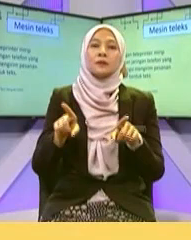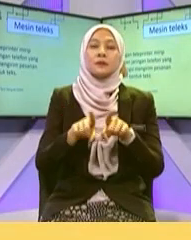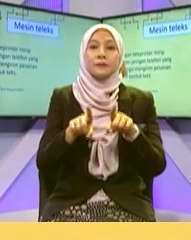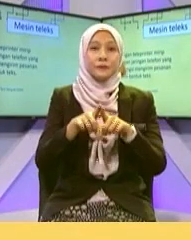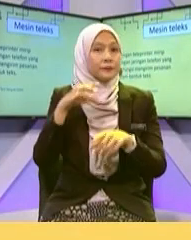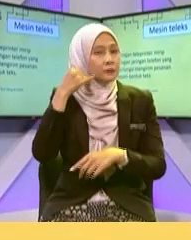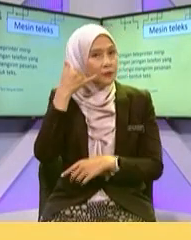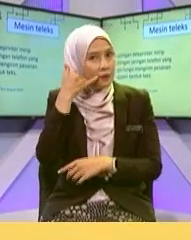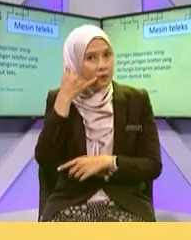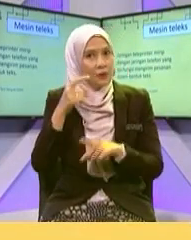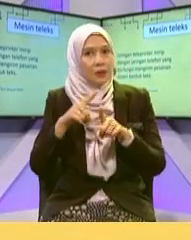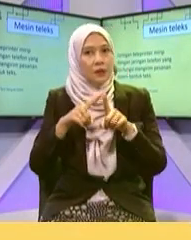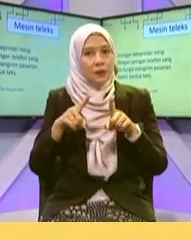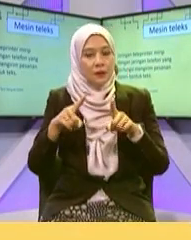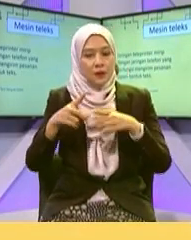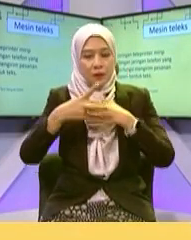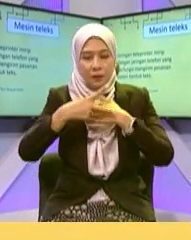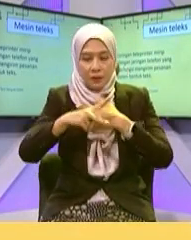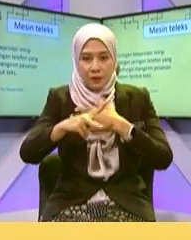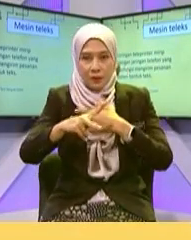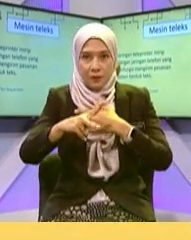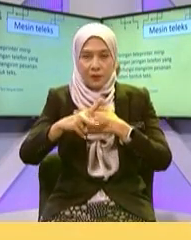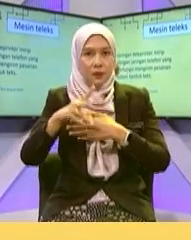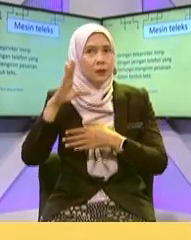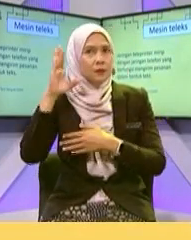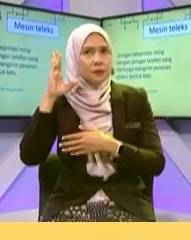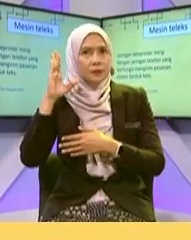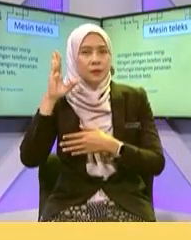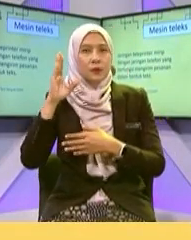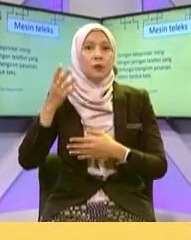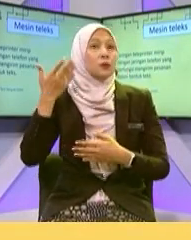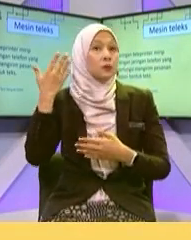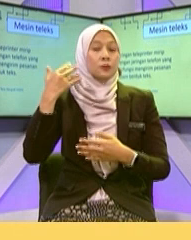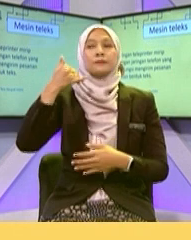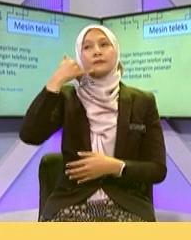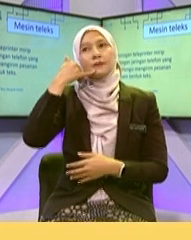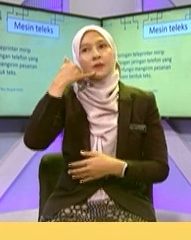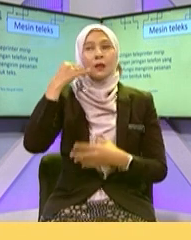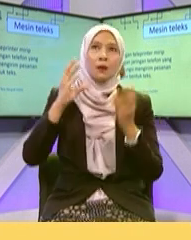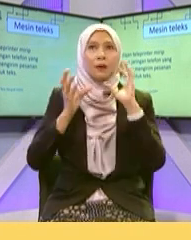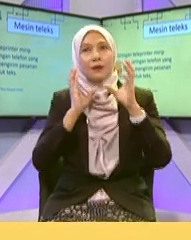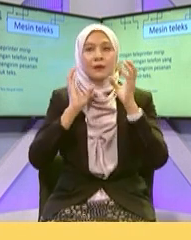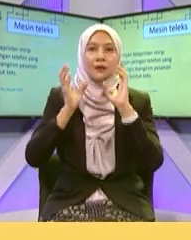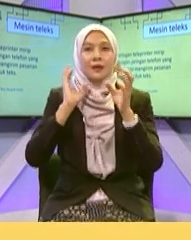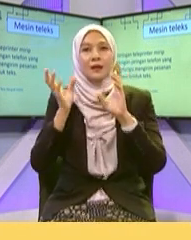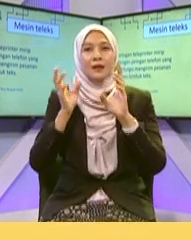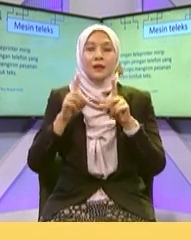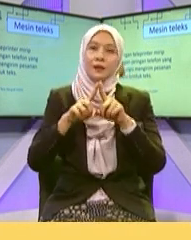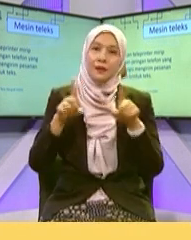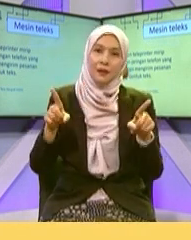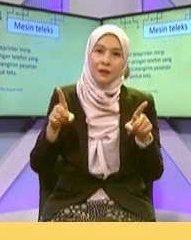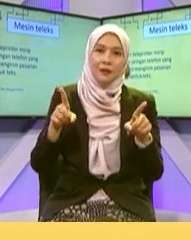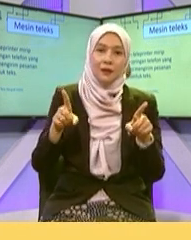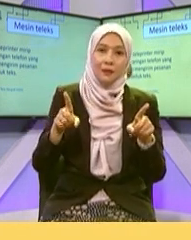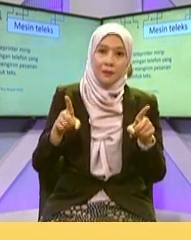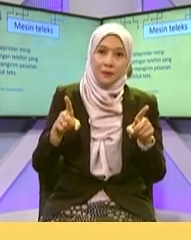Yang berfungsi Mengirim pesanan Dalam bentuk teks Dulu kalau kita call Telefon Kita dengar suara je Betul Mesin telex